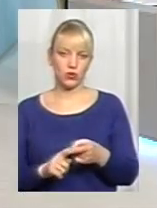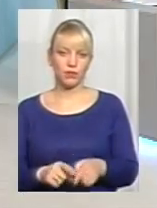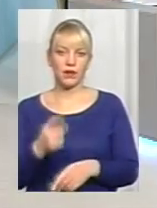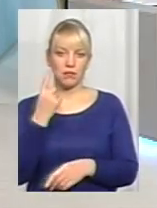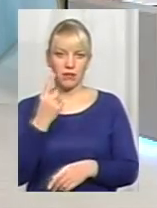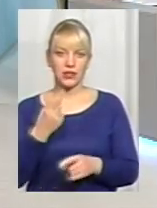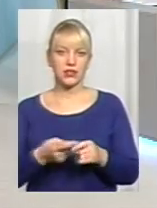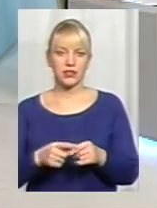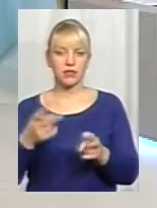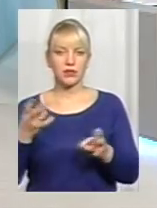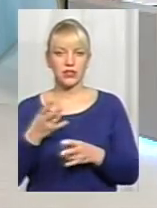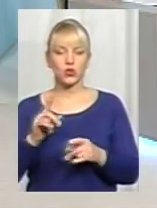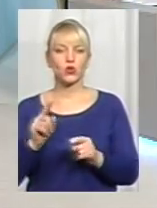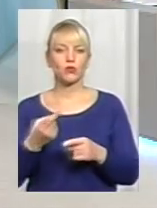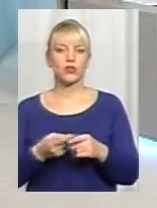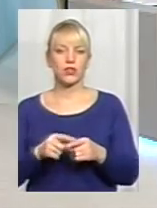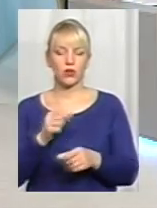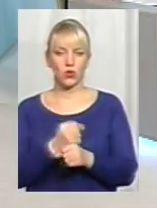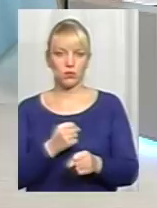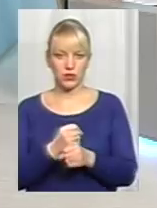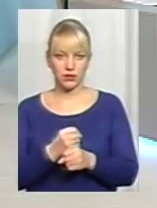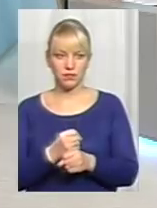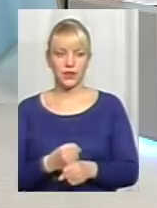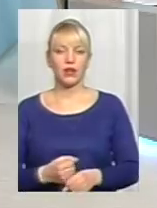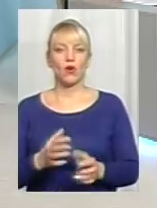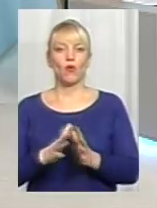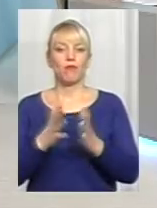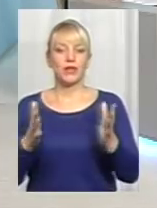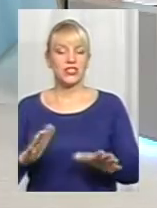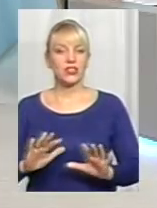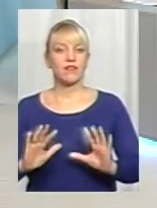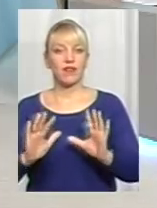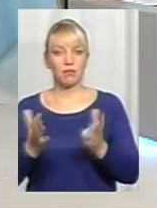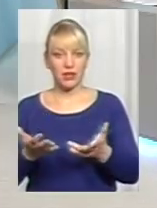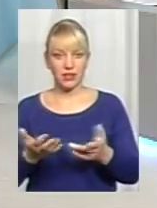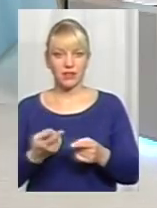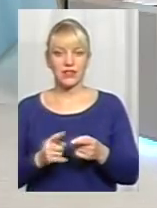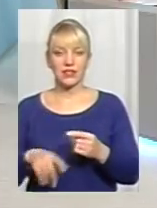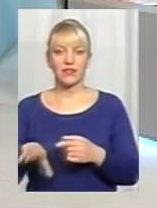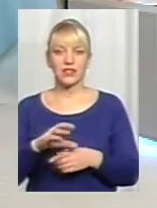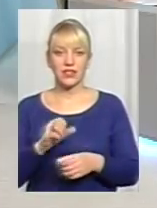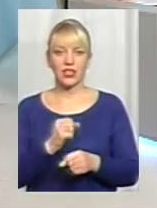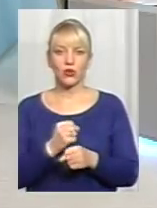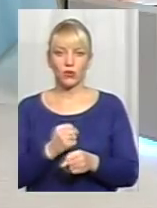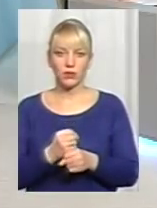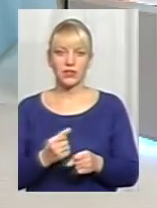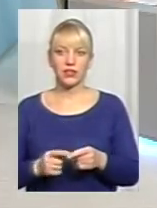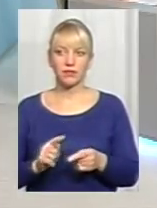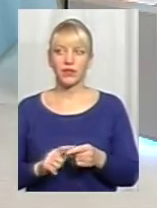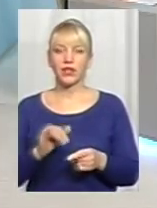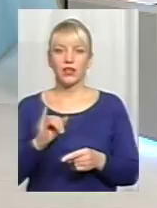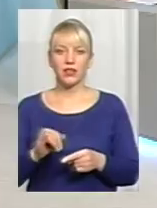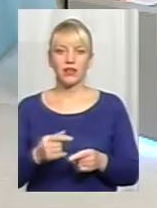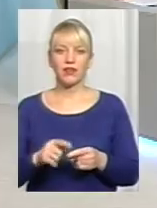перш за все, потрібно зазначити, чому він це робить. В більшості випадків, все це робиться, тим більше оці засуджені, що і в